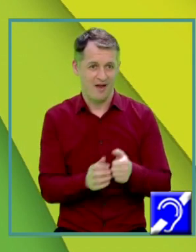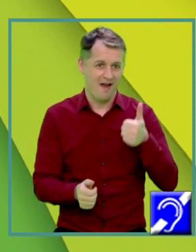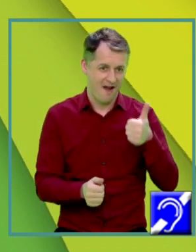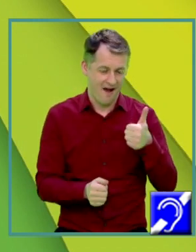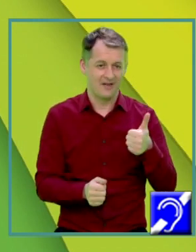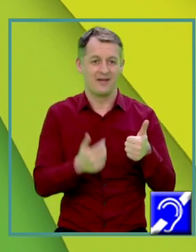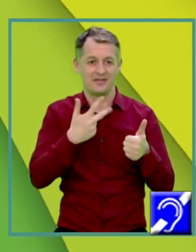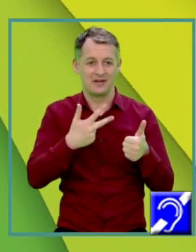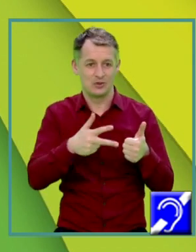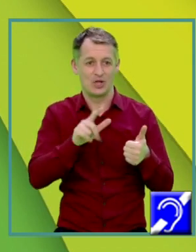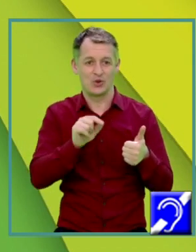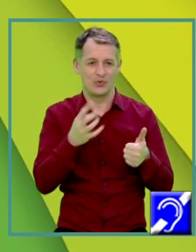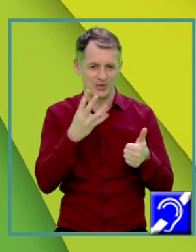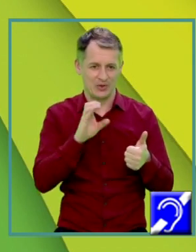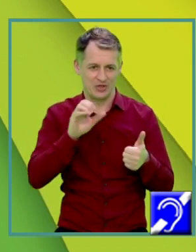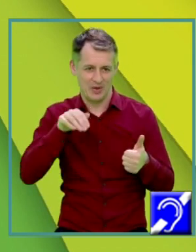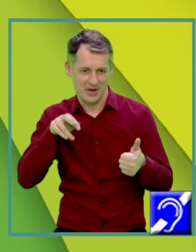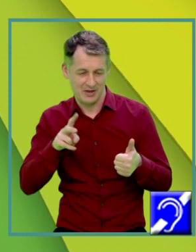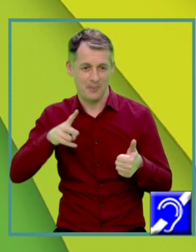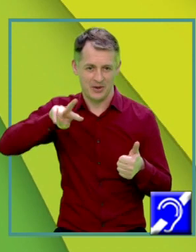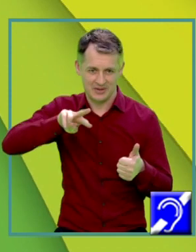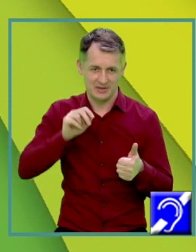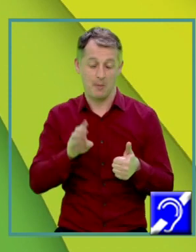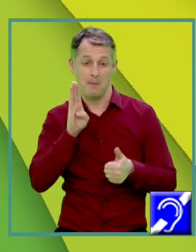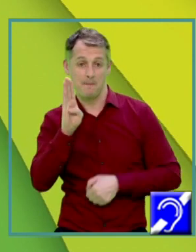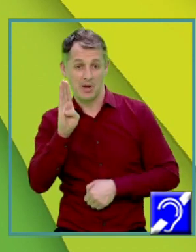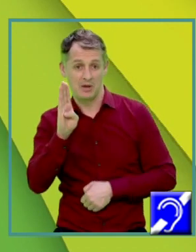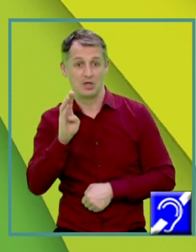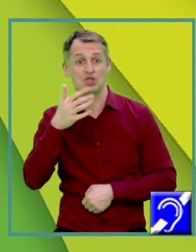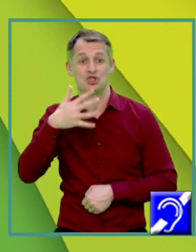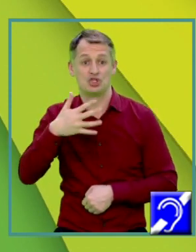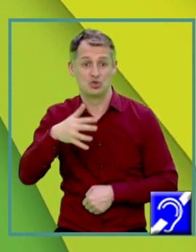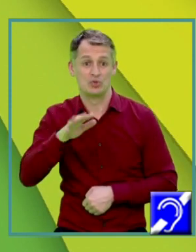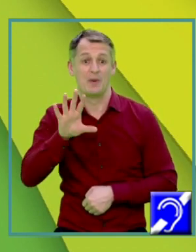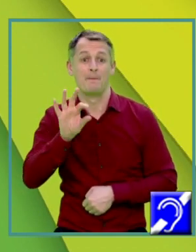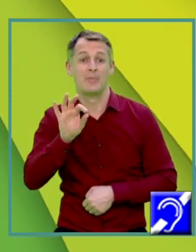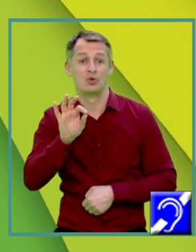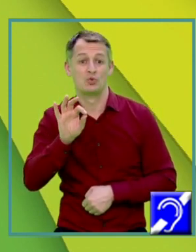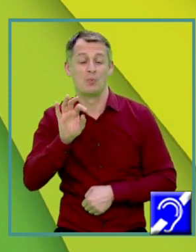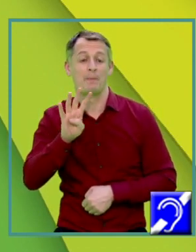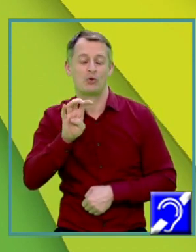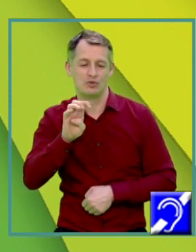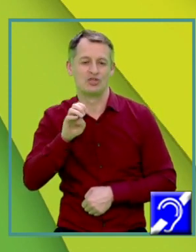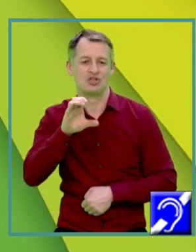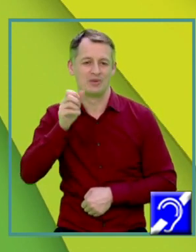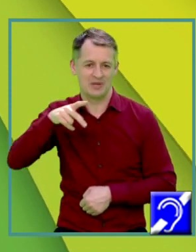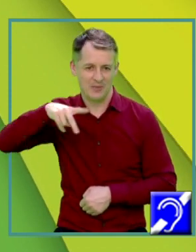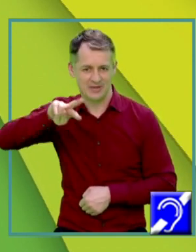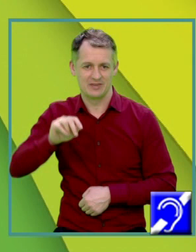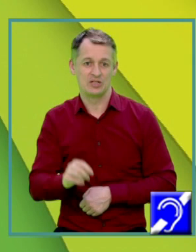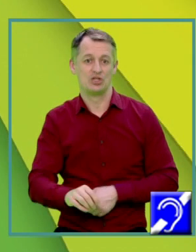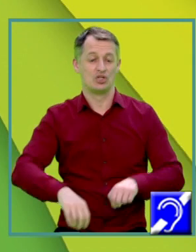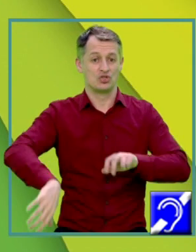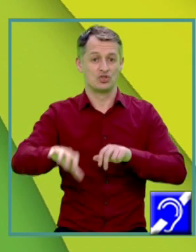324 cm2 B. 540 cm2 C.